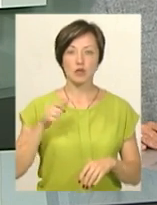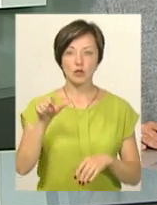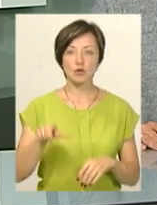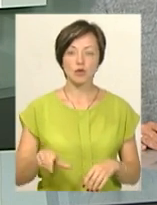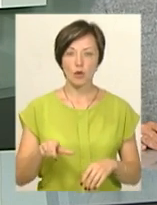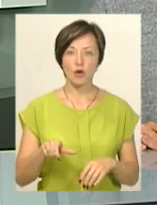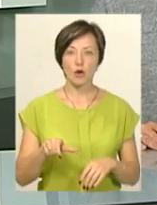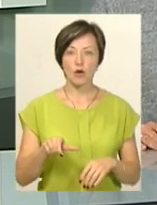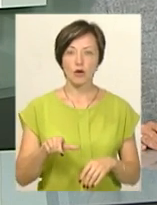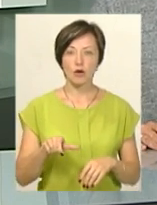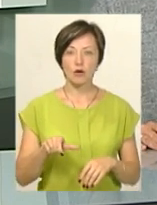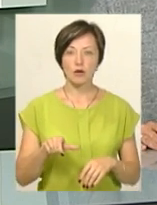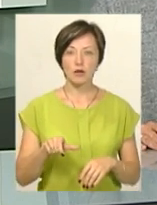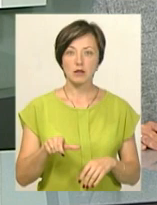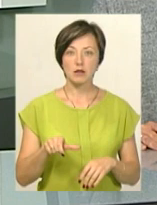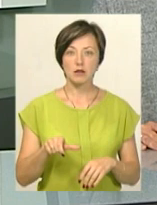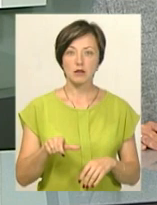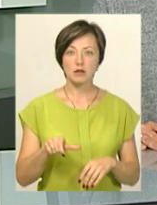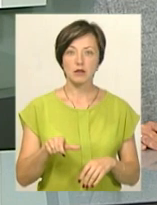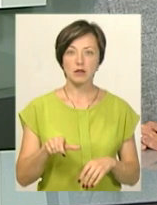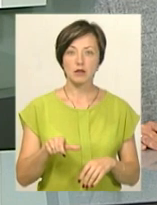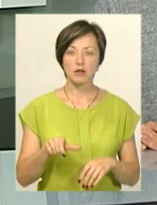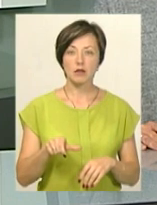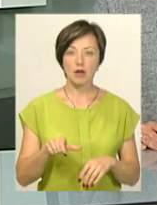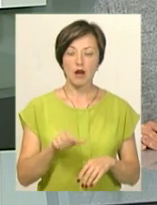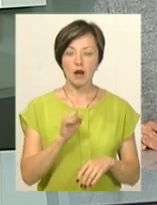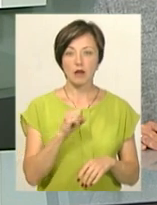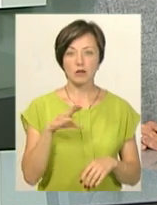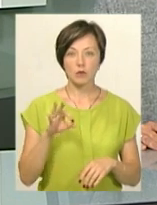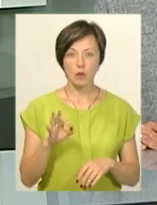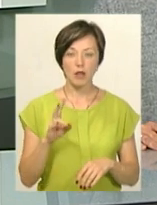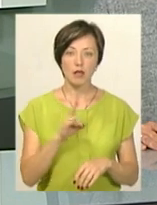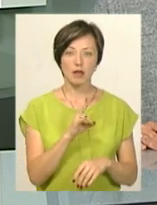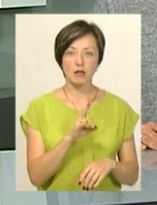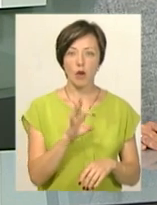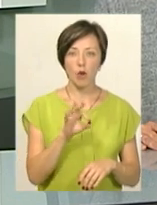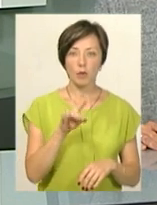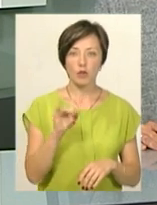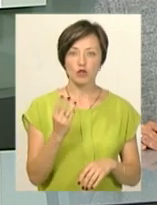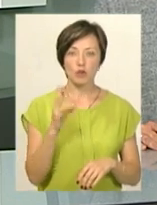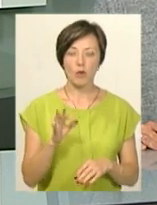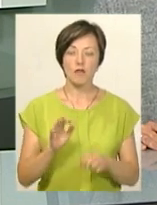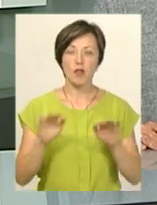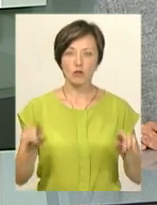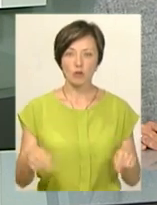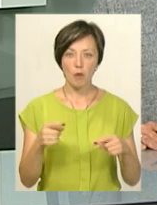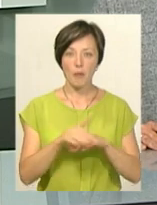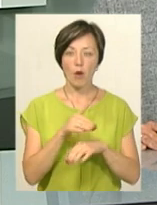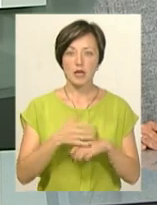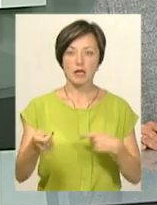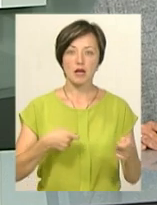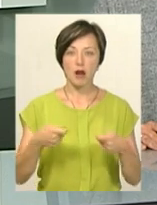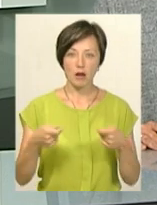операції об'єднаних сил Назару Упришку. Для цього влаштовують благодійний ярмарок.